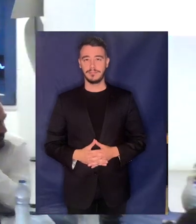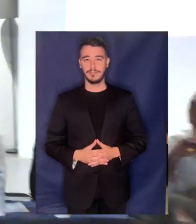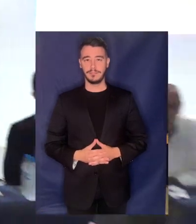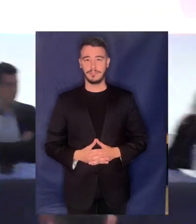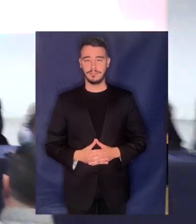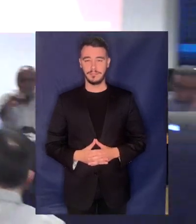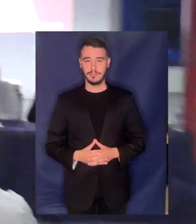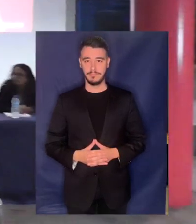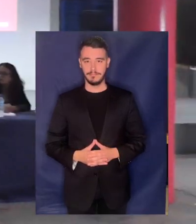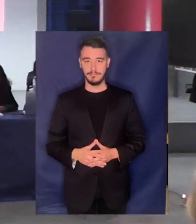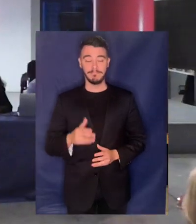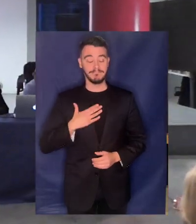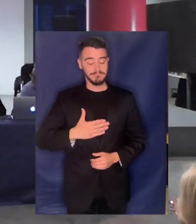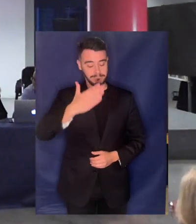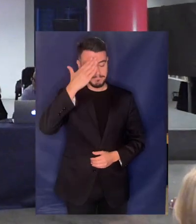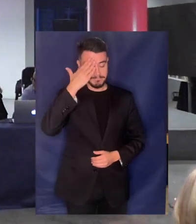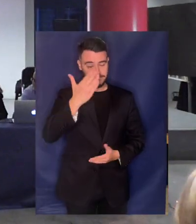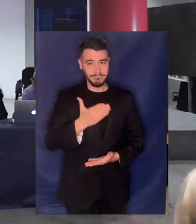Καλησπέρα μένα